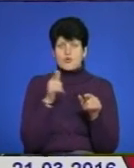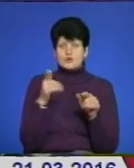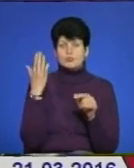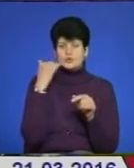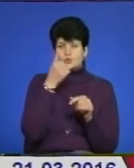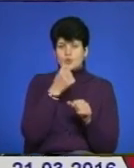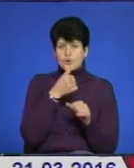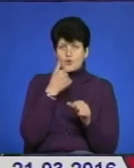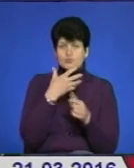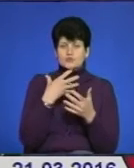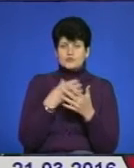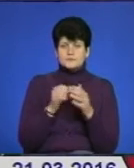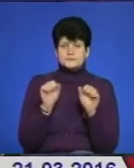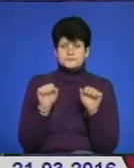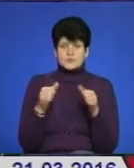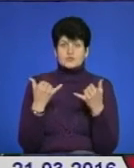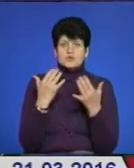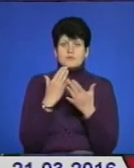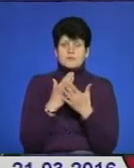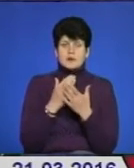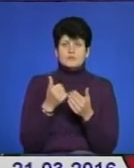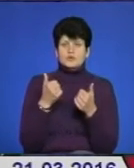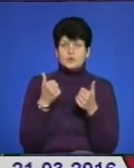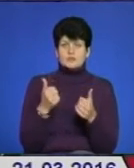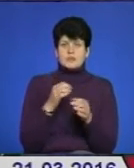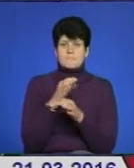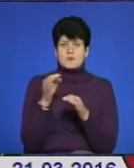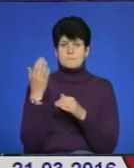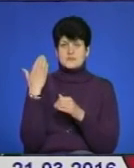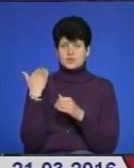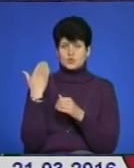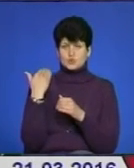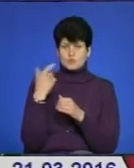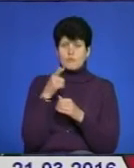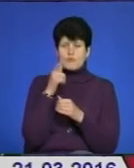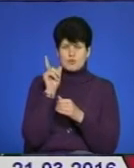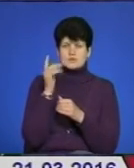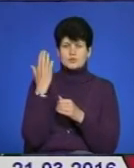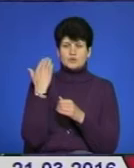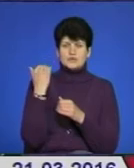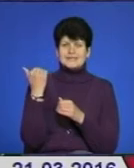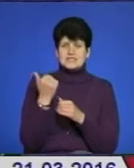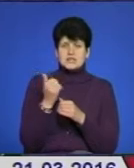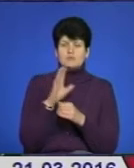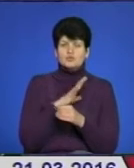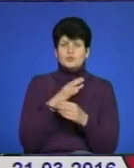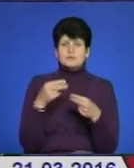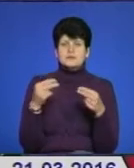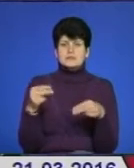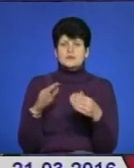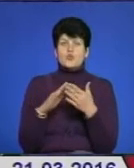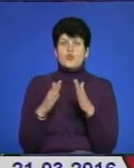року своїй потужності. Ми сьогодні маємо добрий проєкт, буквально позаминулого тижня було підписано угоду